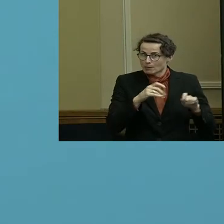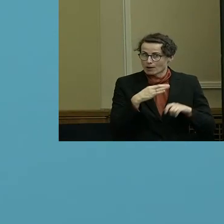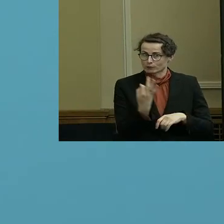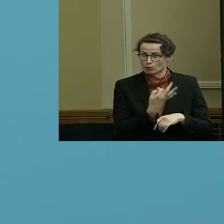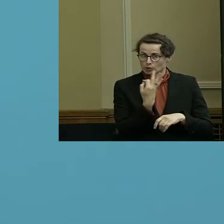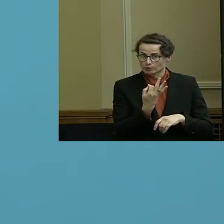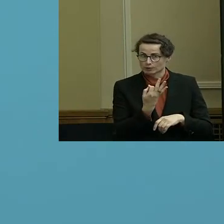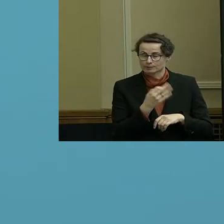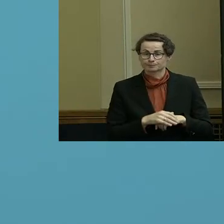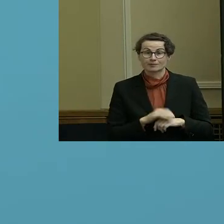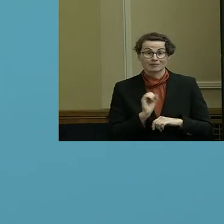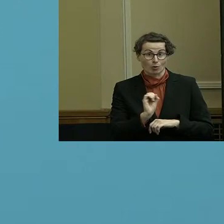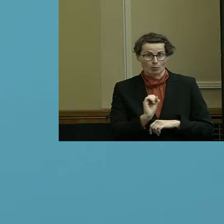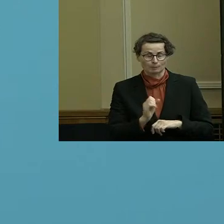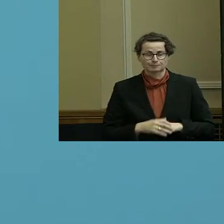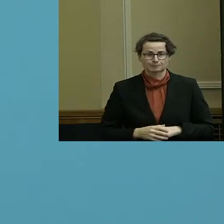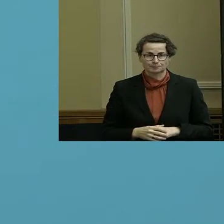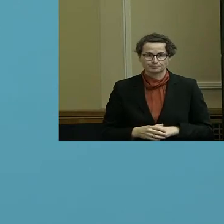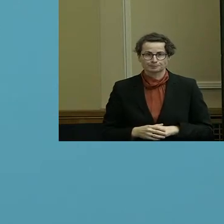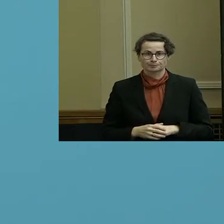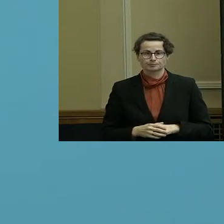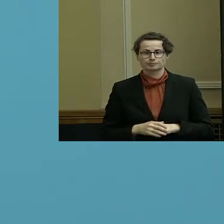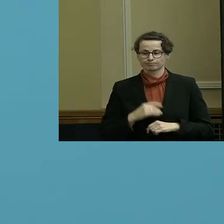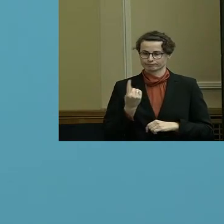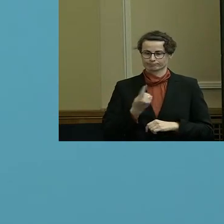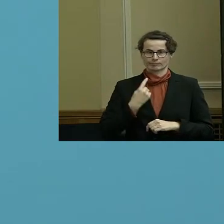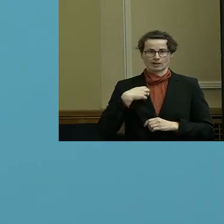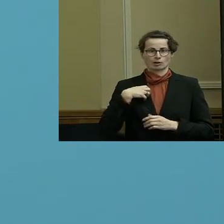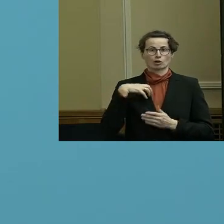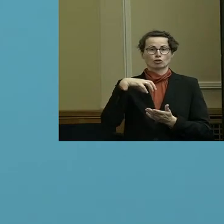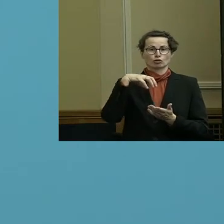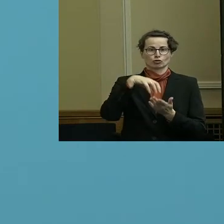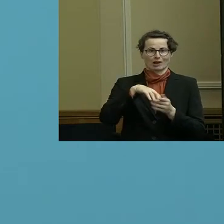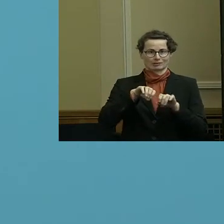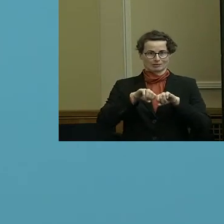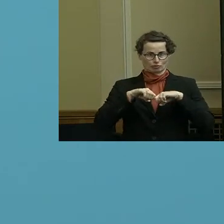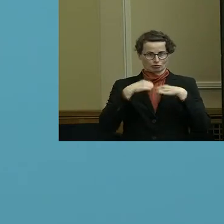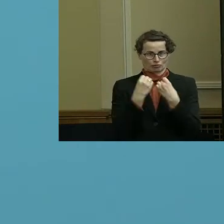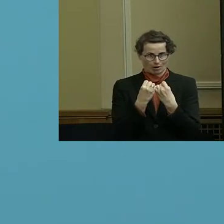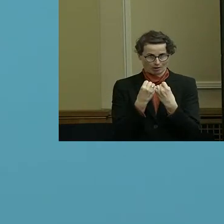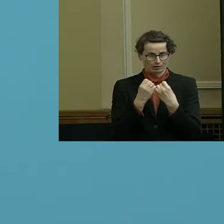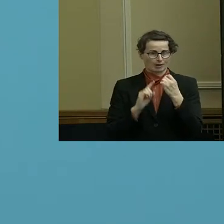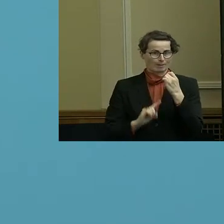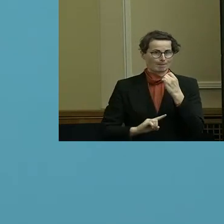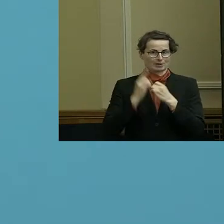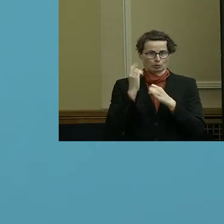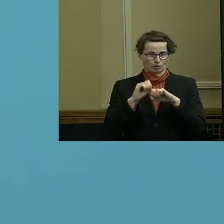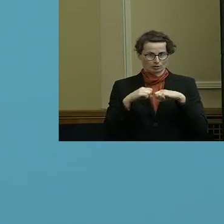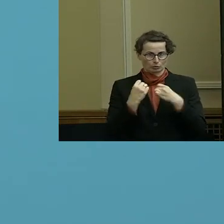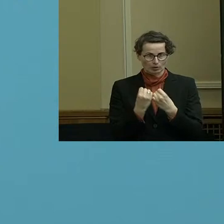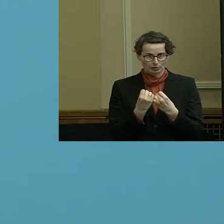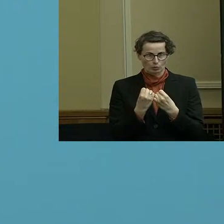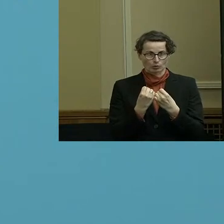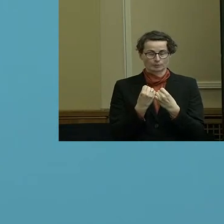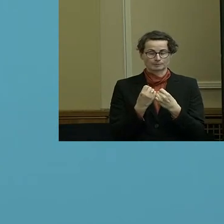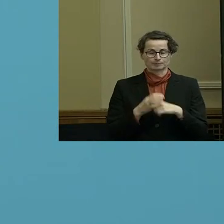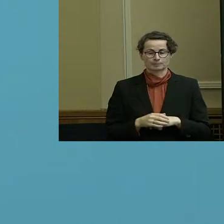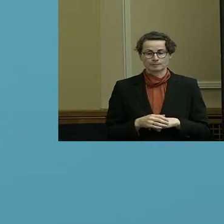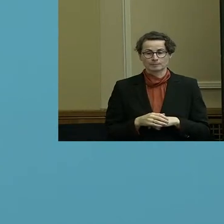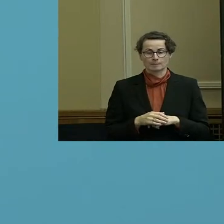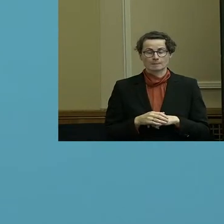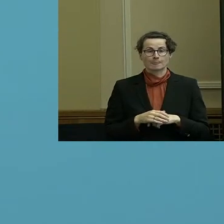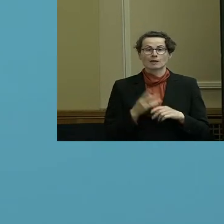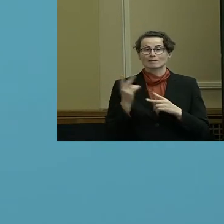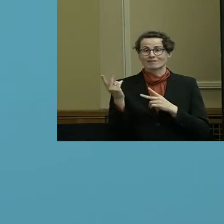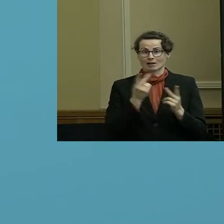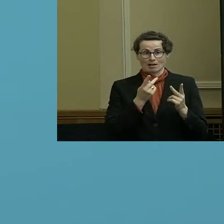Warum? Weil wir als Stadtstaaten natürlich erstmal in der Situation sind, dass wir praktisch die Unternehmen, die in anderen